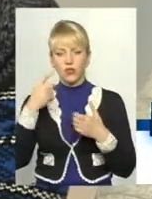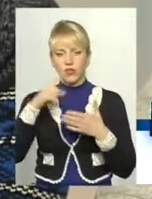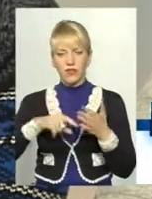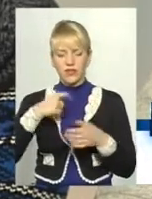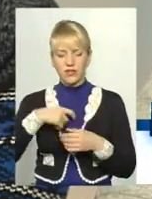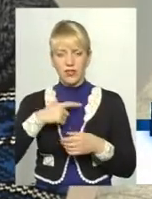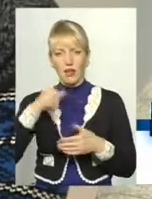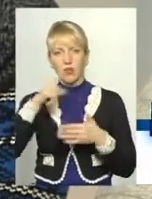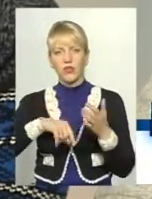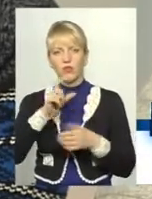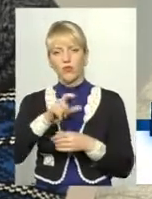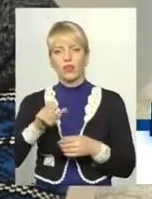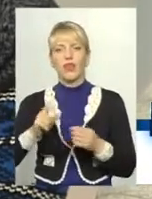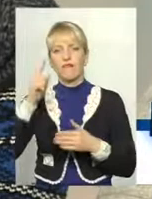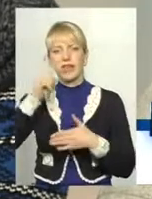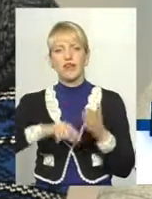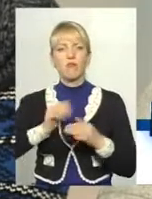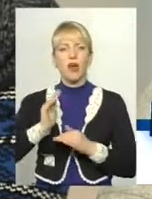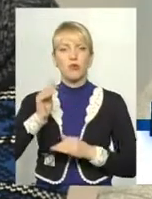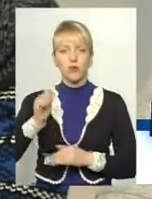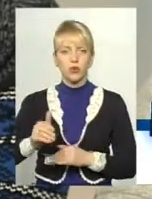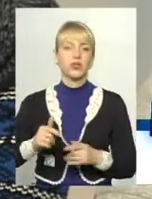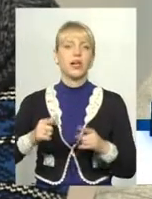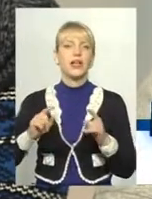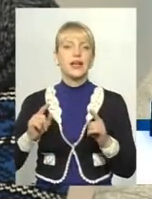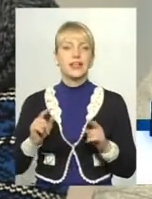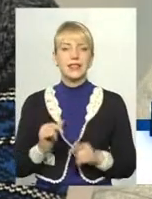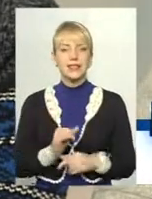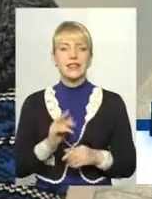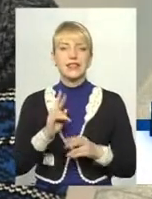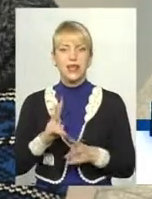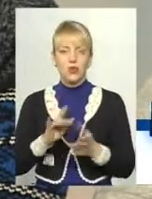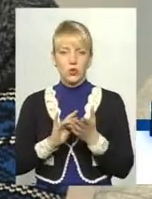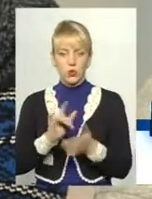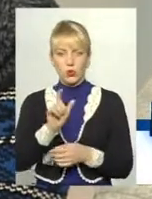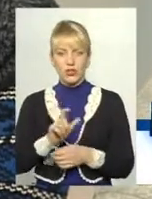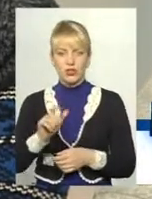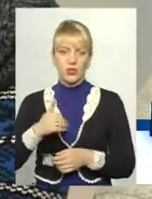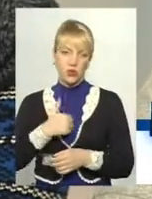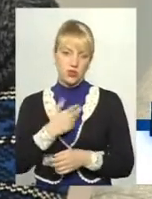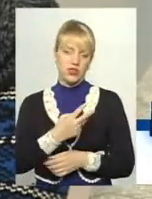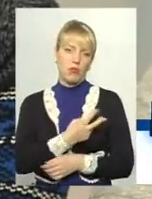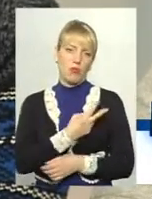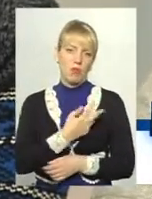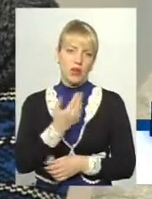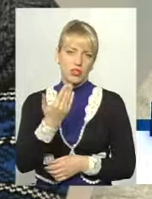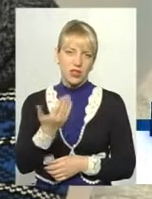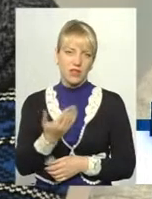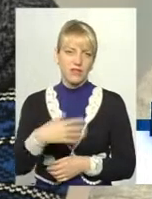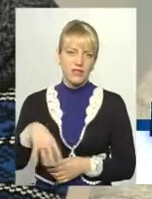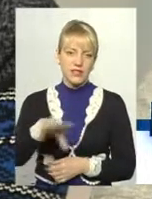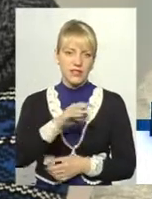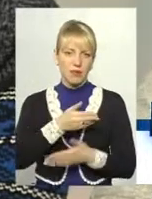віри в людей, віри в майбутнє. І як турист хочеться побажати нам всім